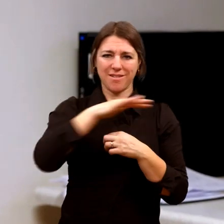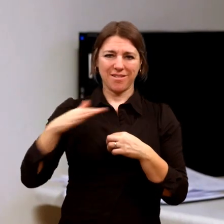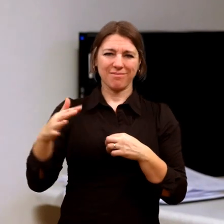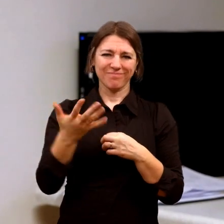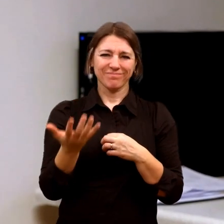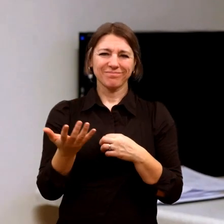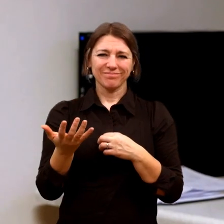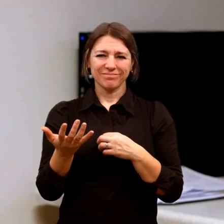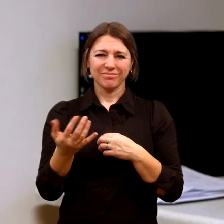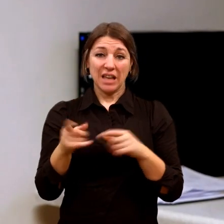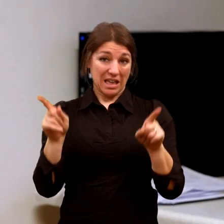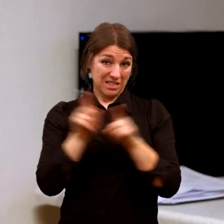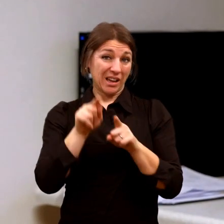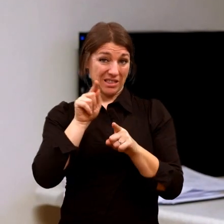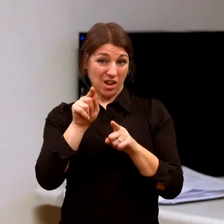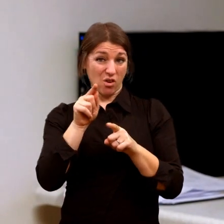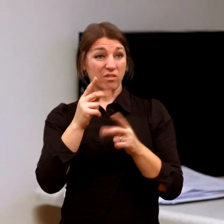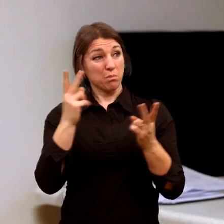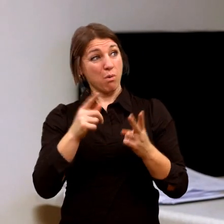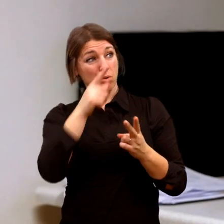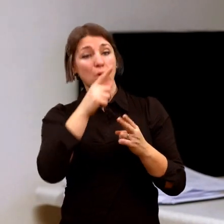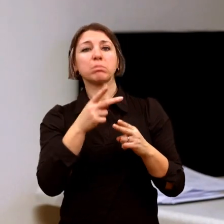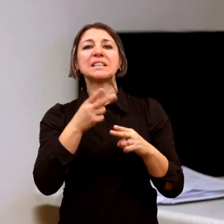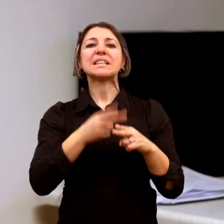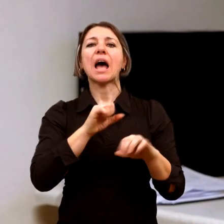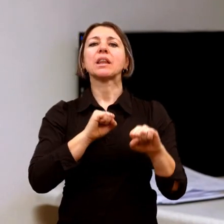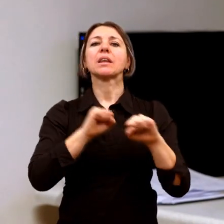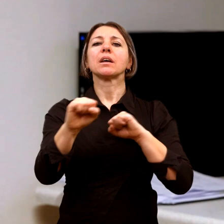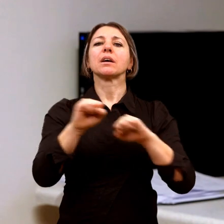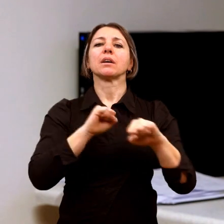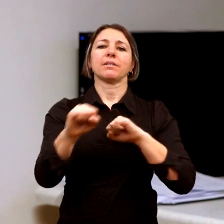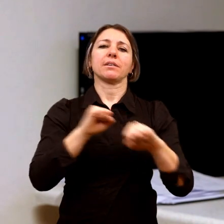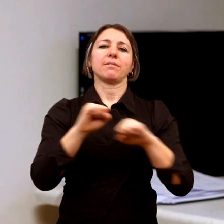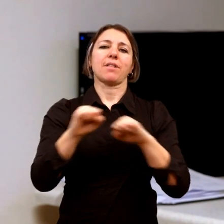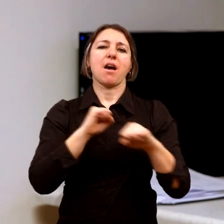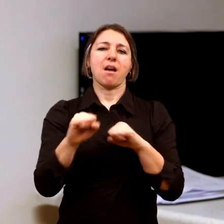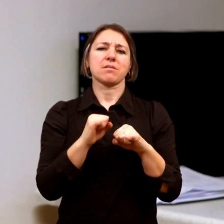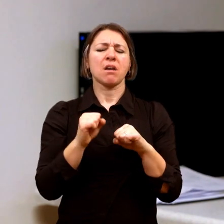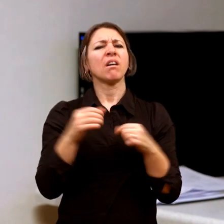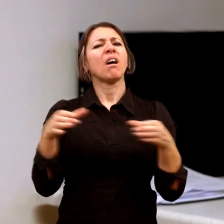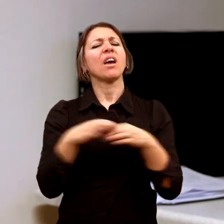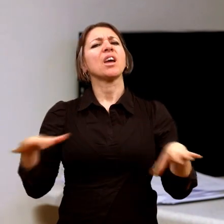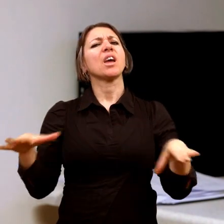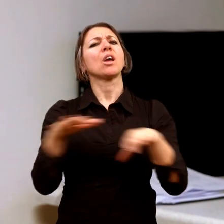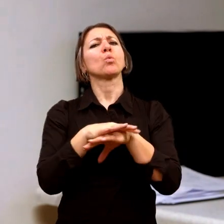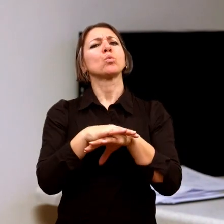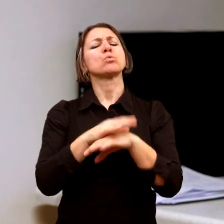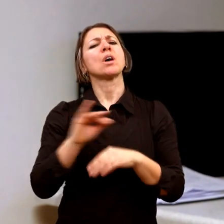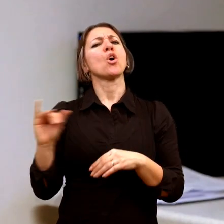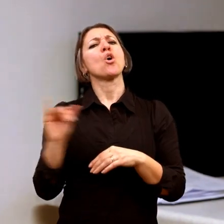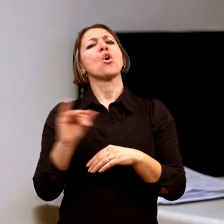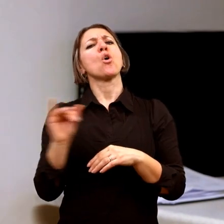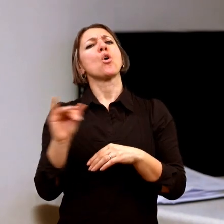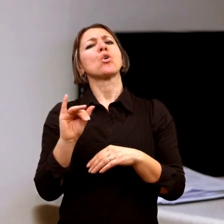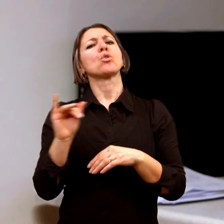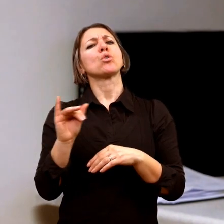Ale podobně se chová i stát. Jako inkluze. Kdo tam má zabudováno, že důležití